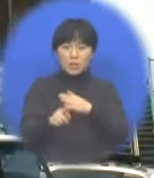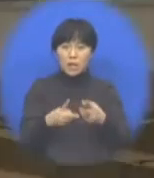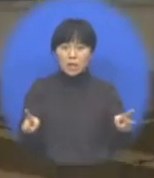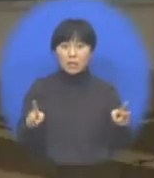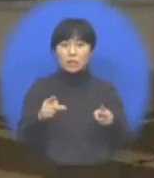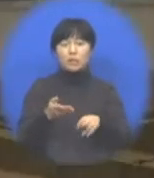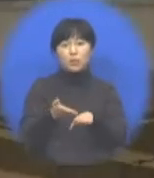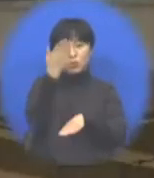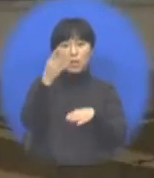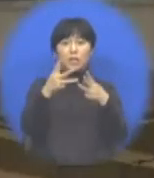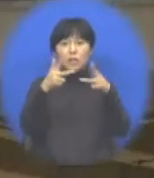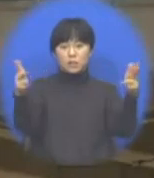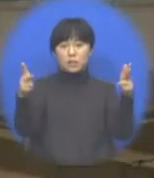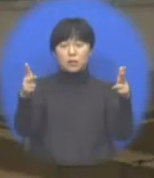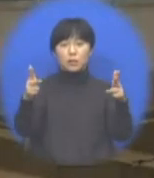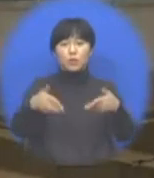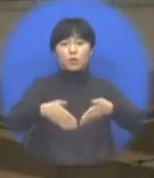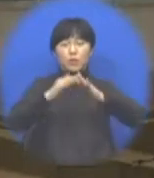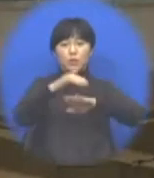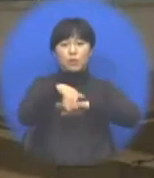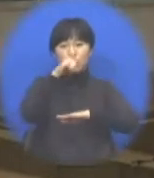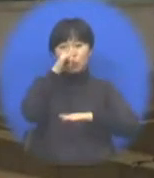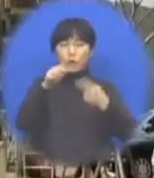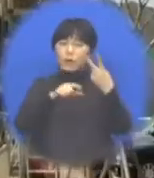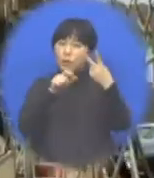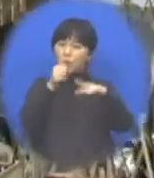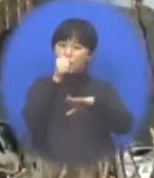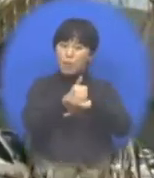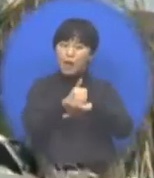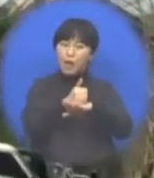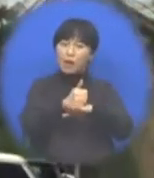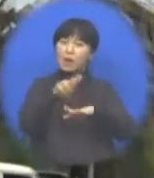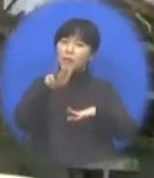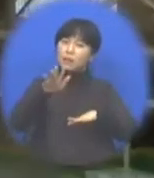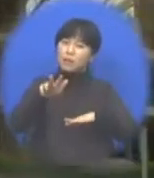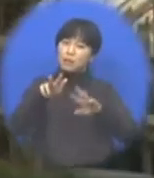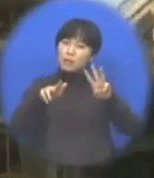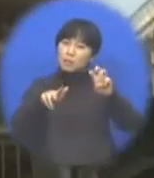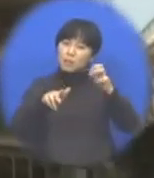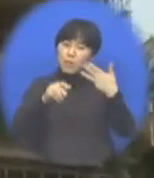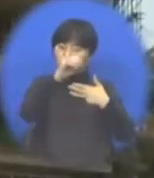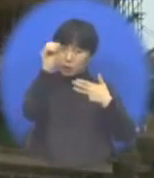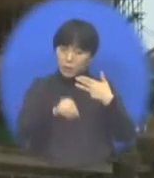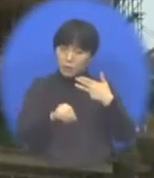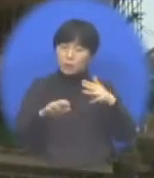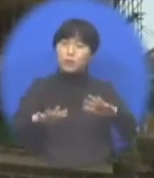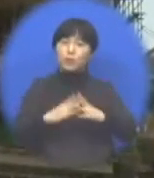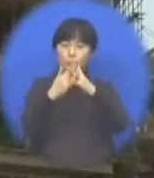7층 규모로 세워질 예정이며 2월 말 현재 공정률은 38%를 나타내고 있습니다.